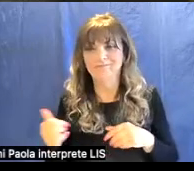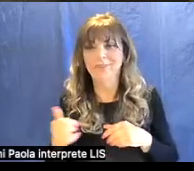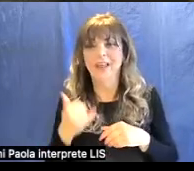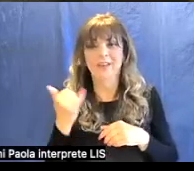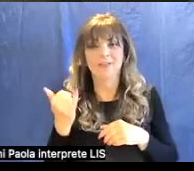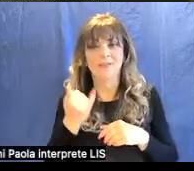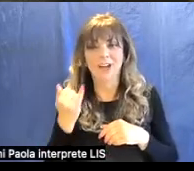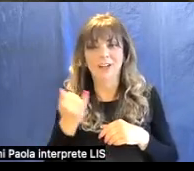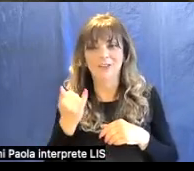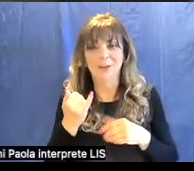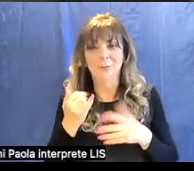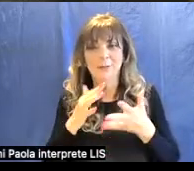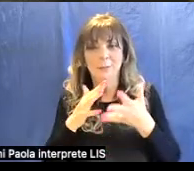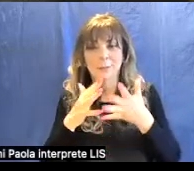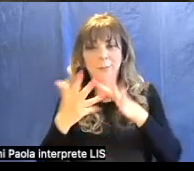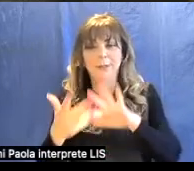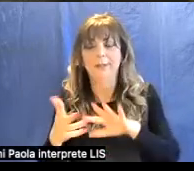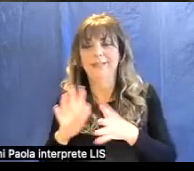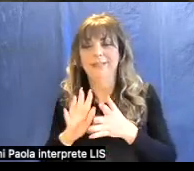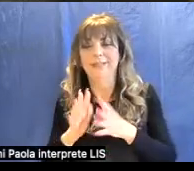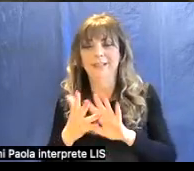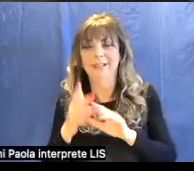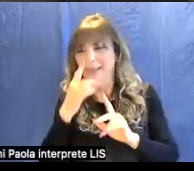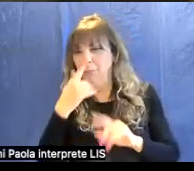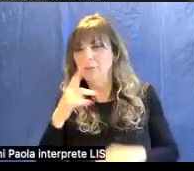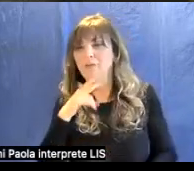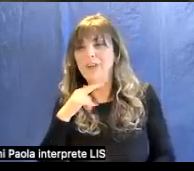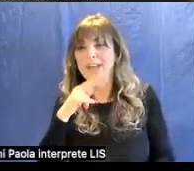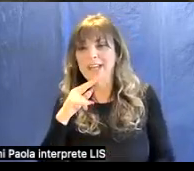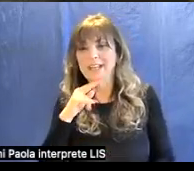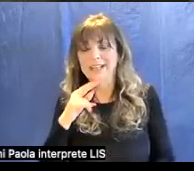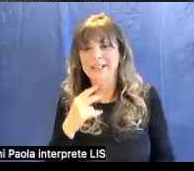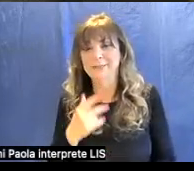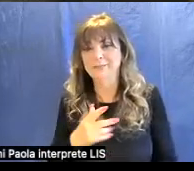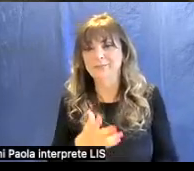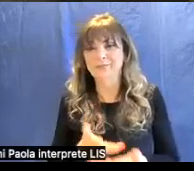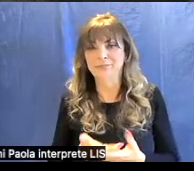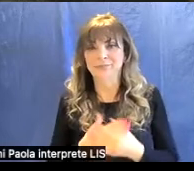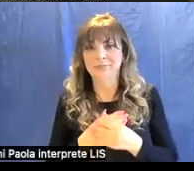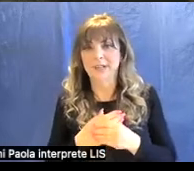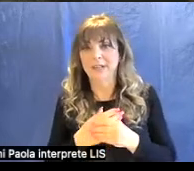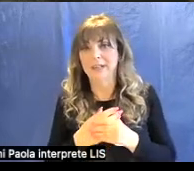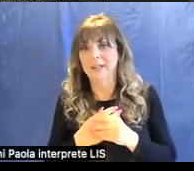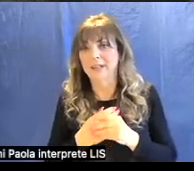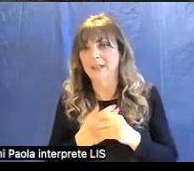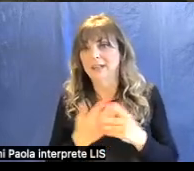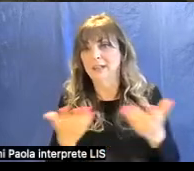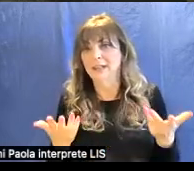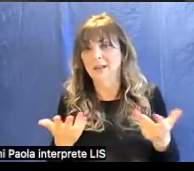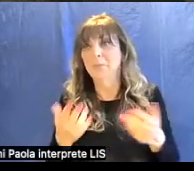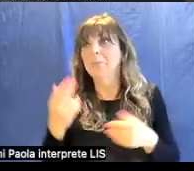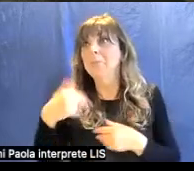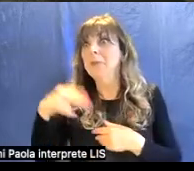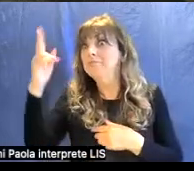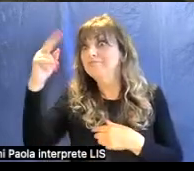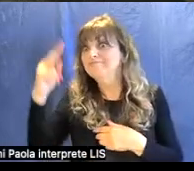verso tonalità di verde e che difficilmente si può utilizzare anche per l'affresco